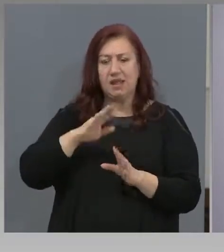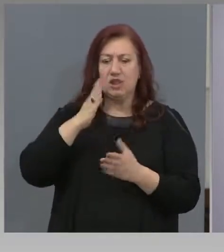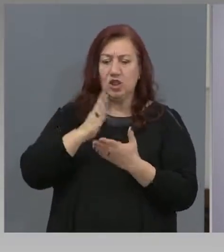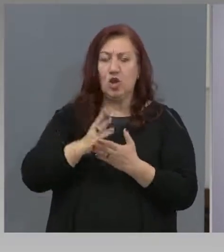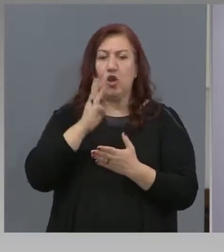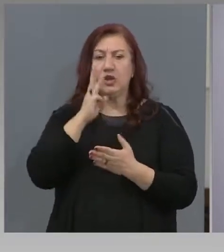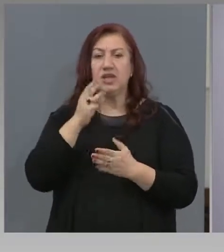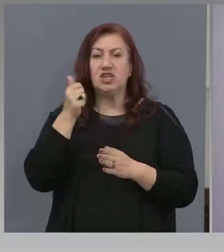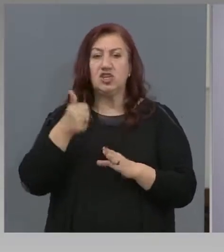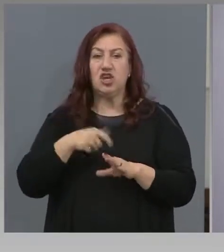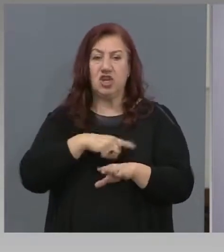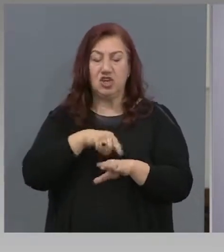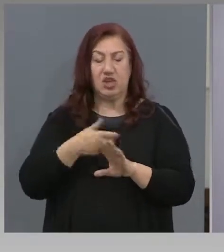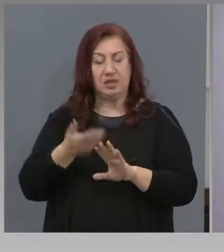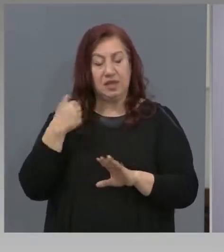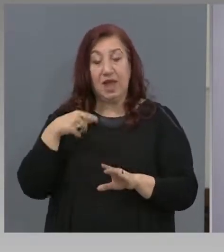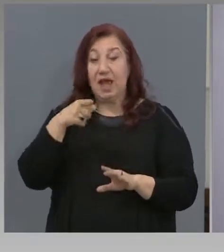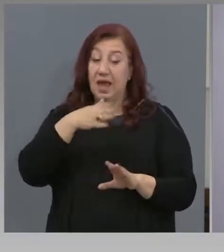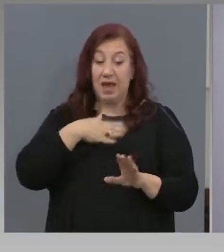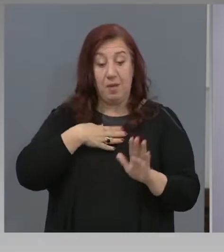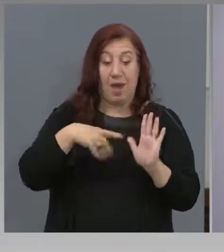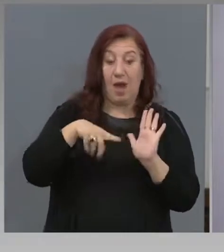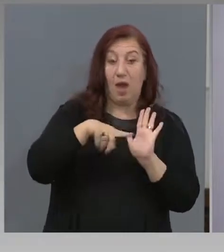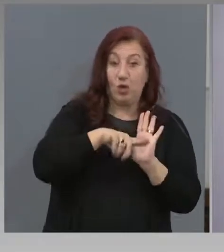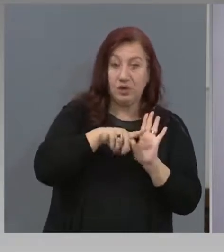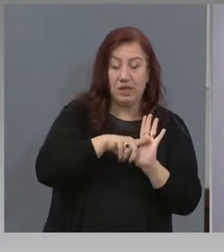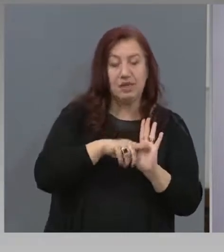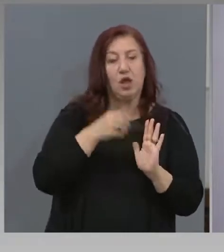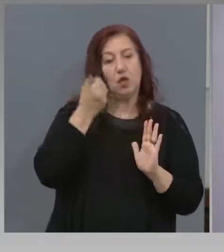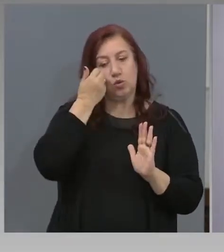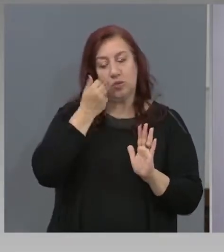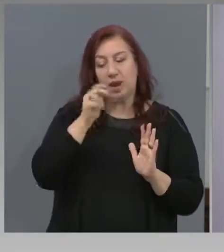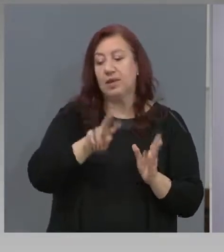резултат в отделно помещение да положат изпитите.